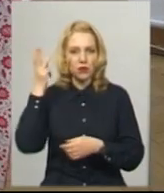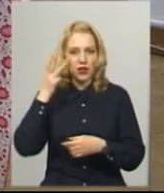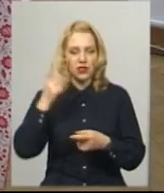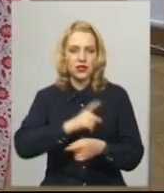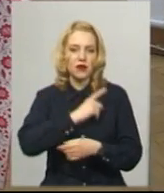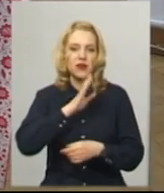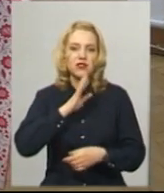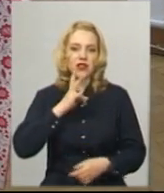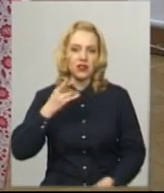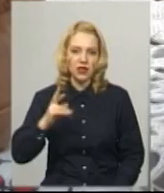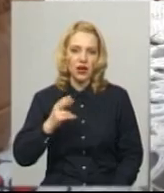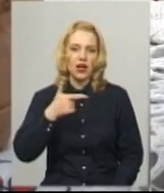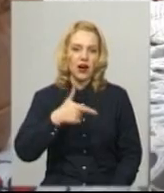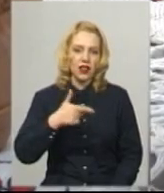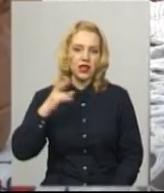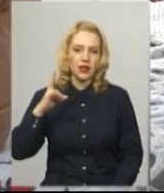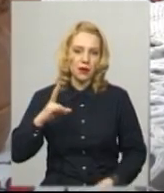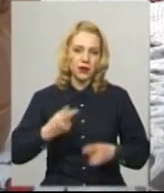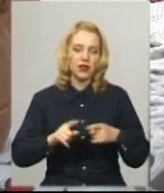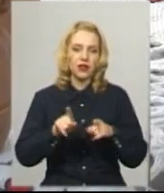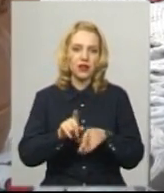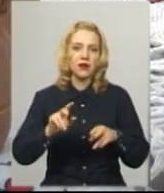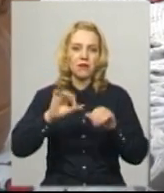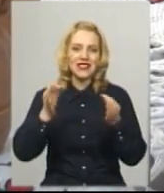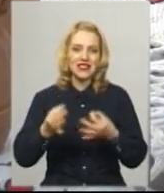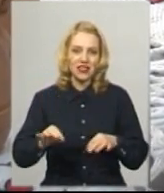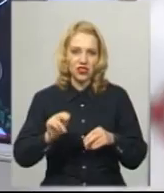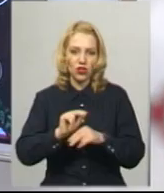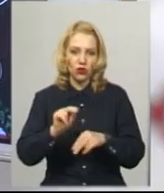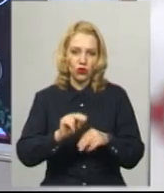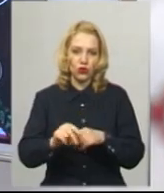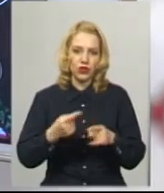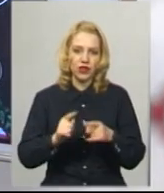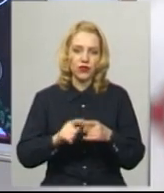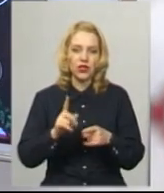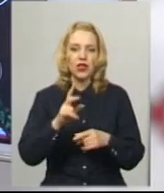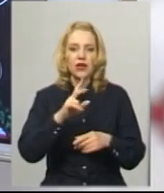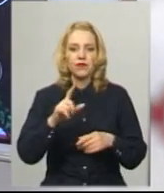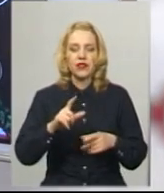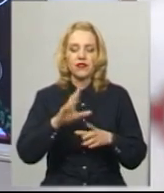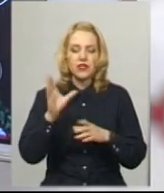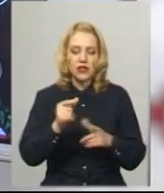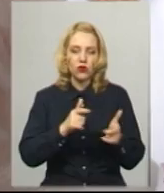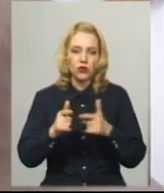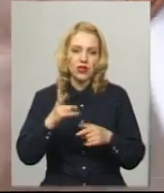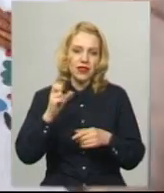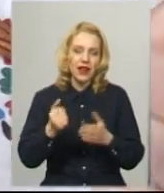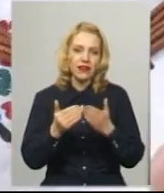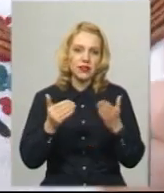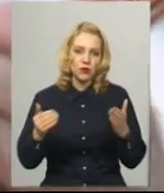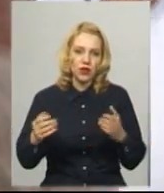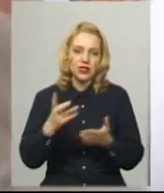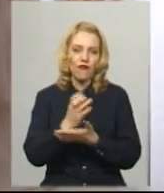майстриня Галина Напіткіна. Усі мистецтві уроки ґрунтуються на експонатах з фондів музею. На карантині музейники не полишають і свою